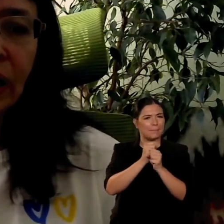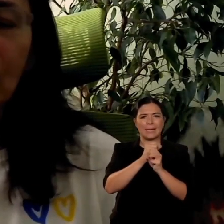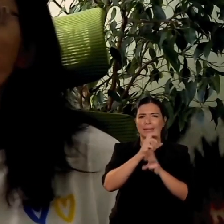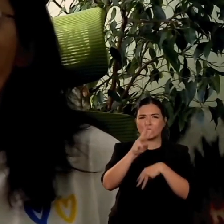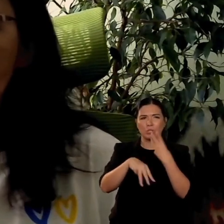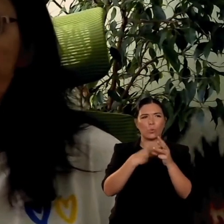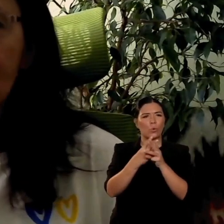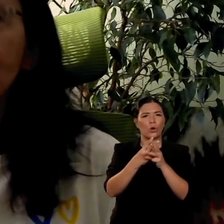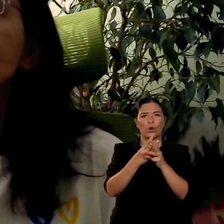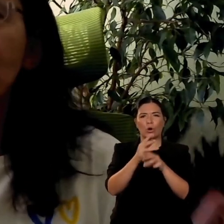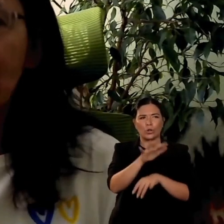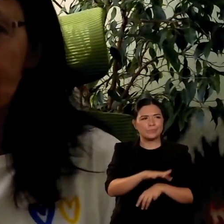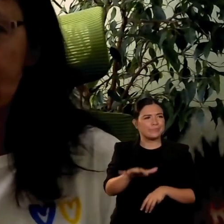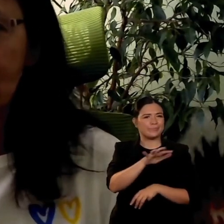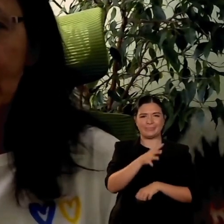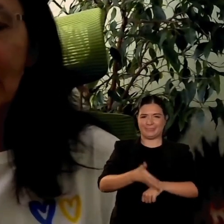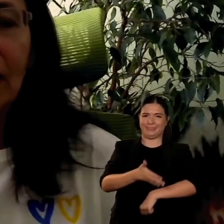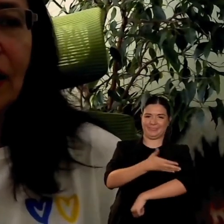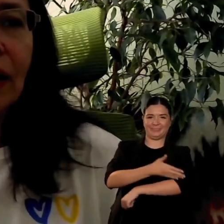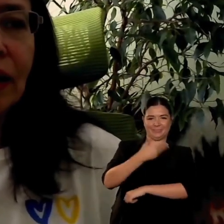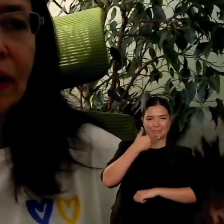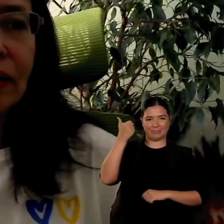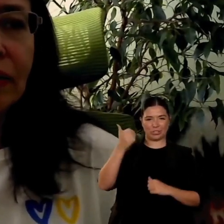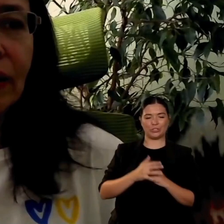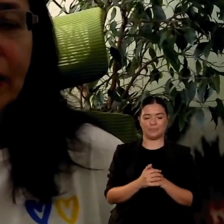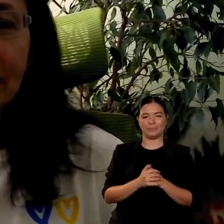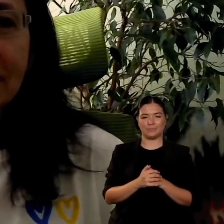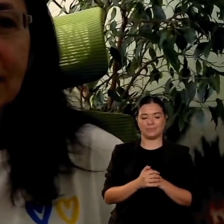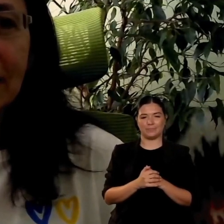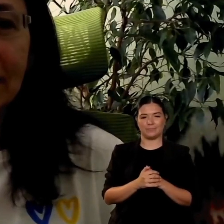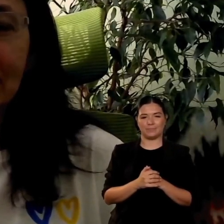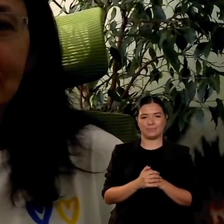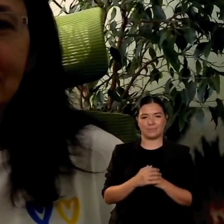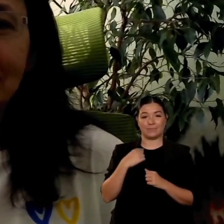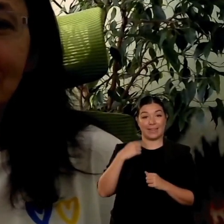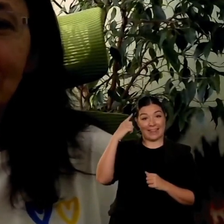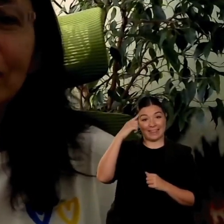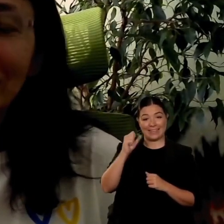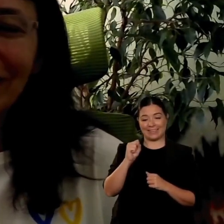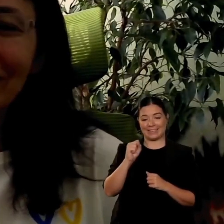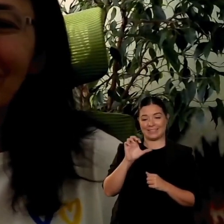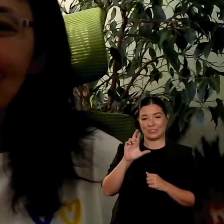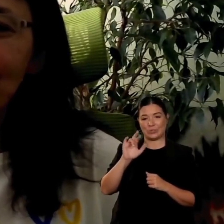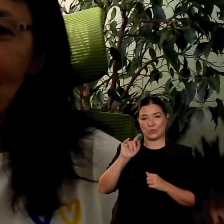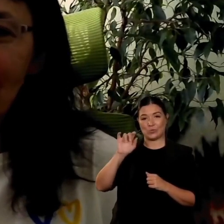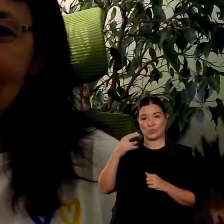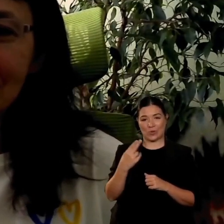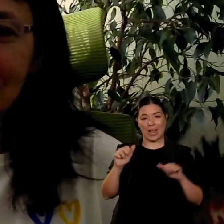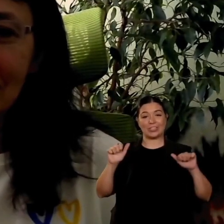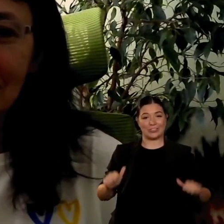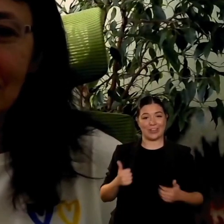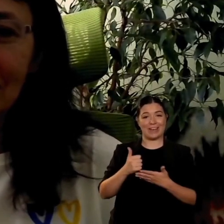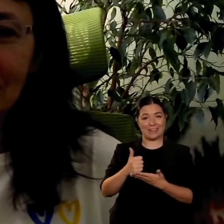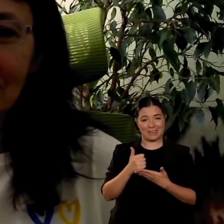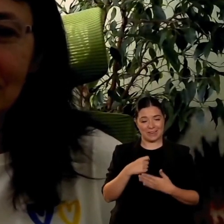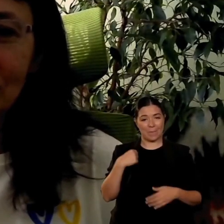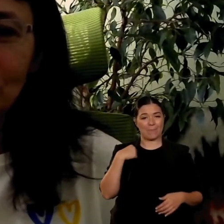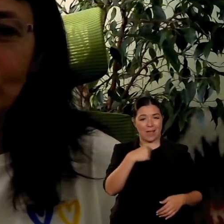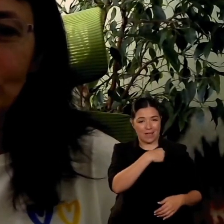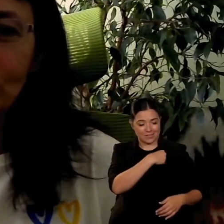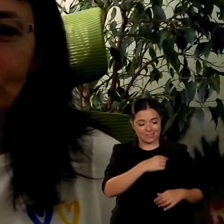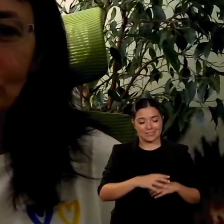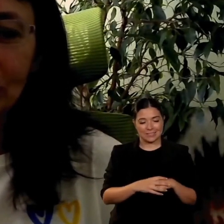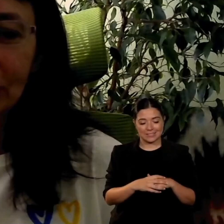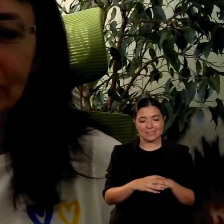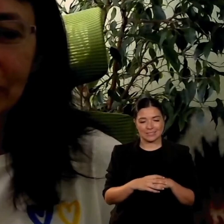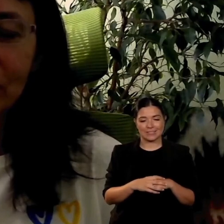a generare queste onde di amabilità se realmente mi è arrivato molto nel cuore quando mi hai scritto